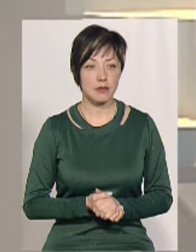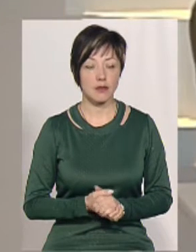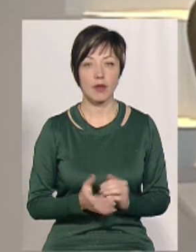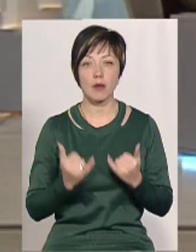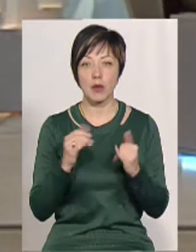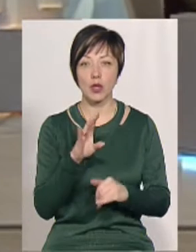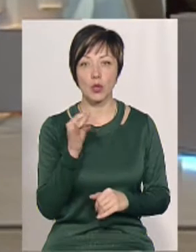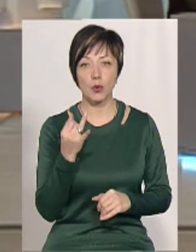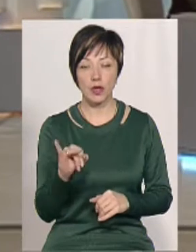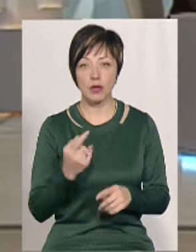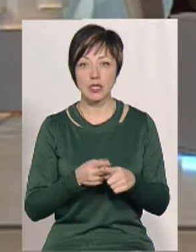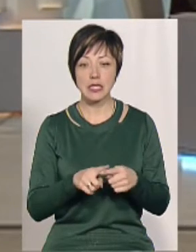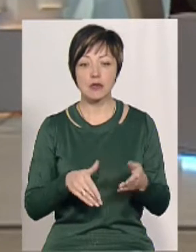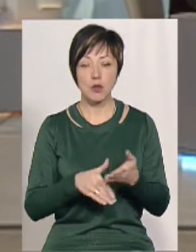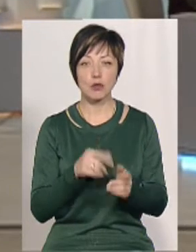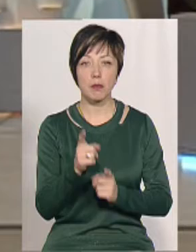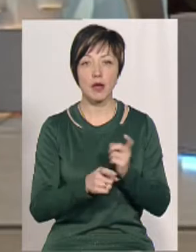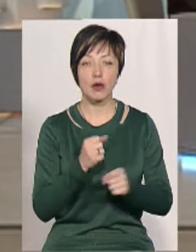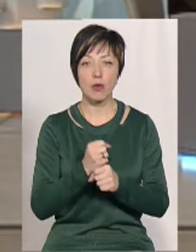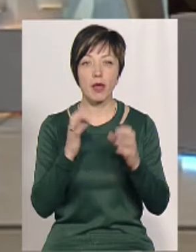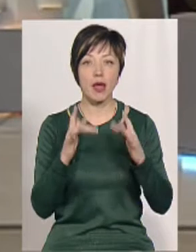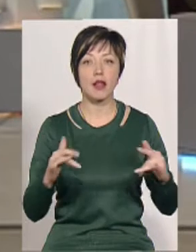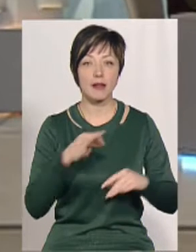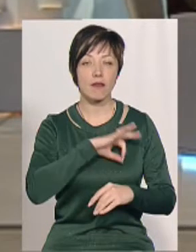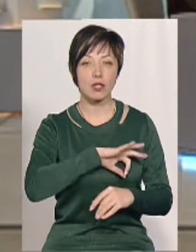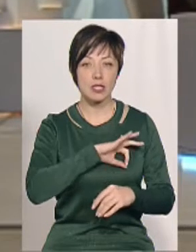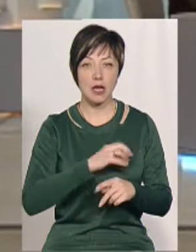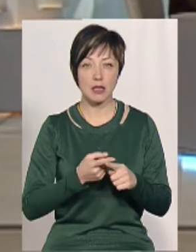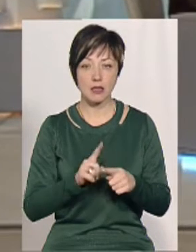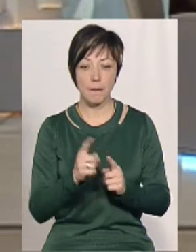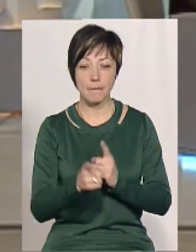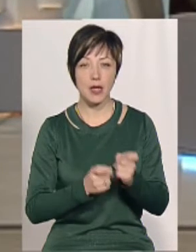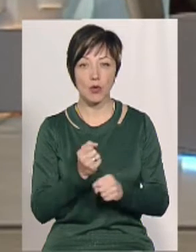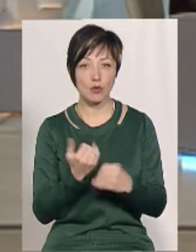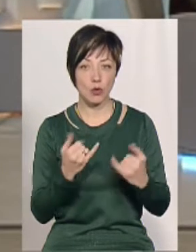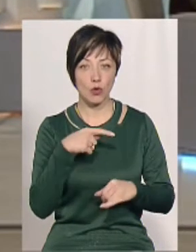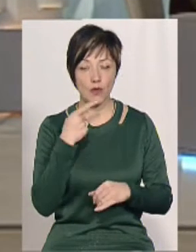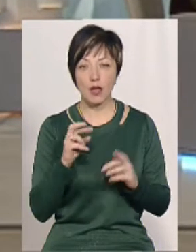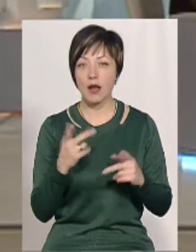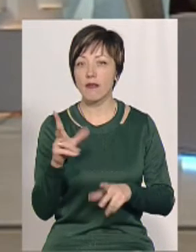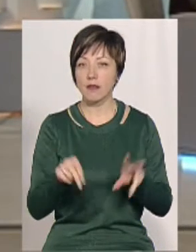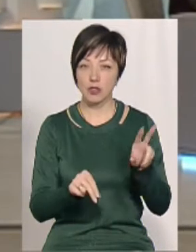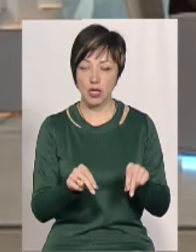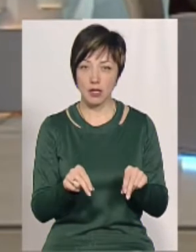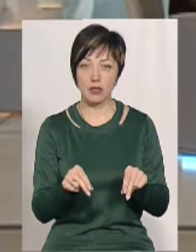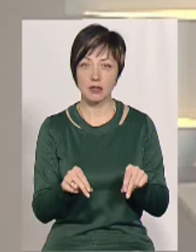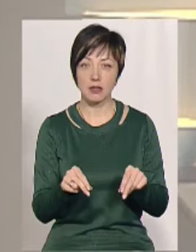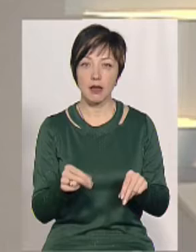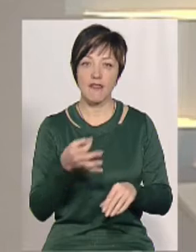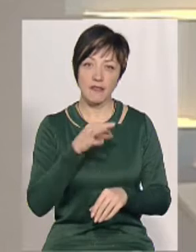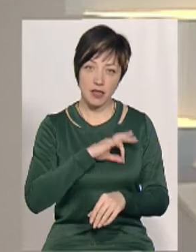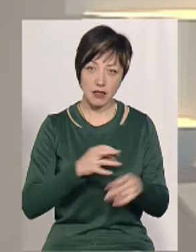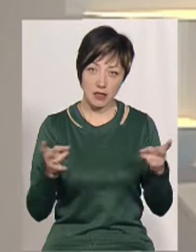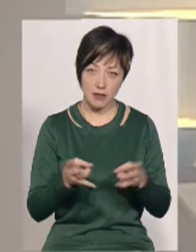Пане Юрію, у ті способи переробки ялинки і використання її переробленої, про які сьогодні говорили, як Ви вважаєте, наскільки вони